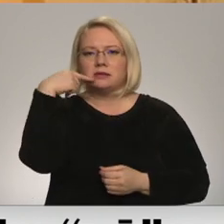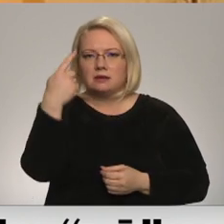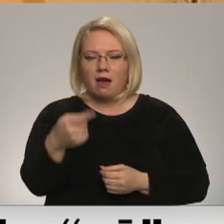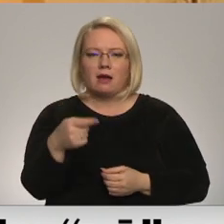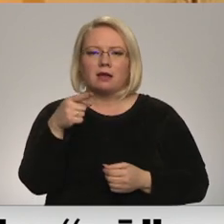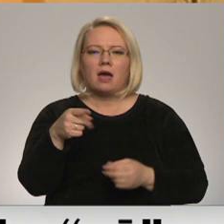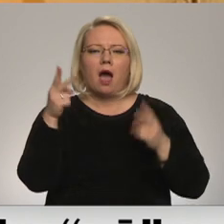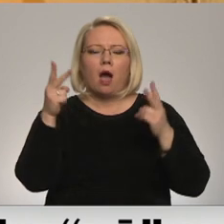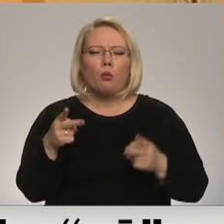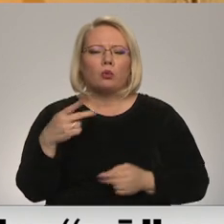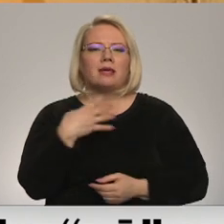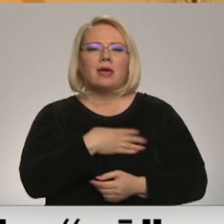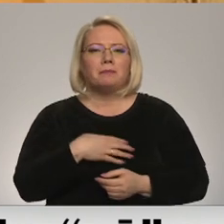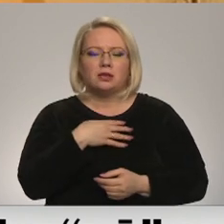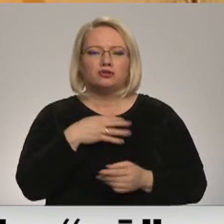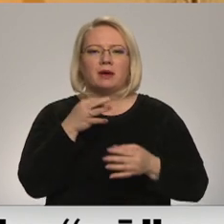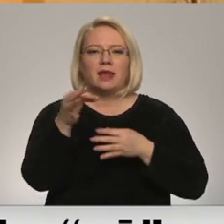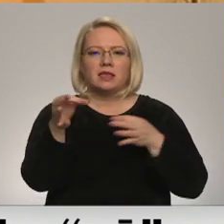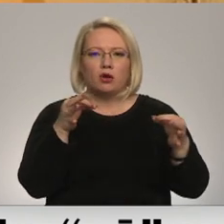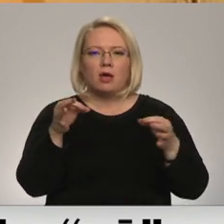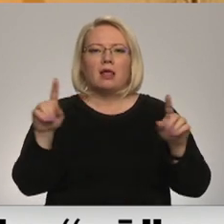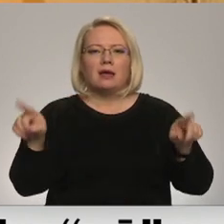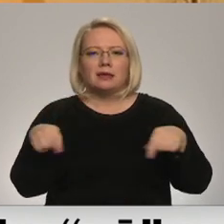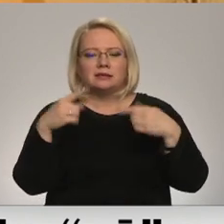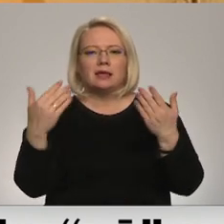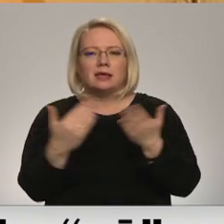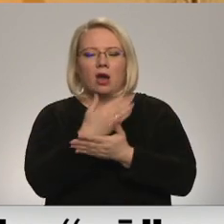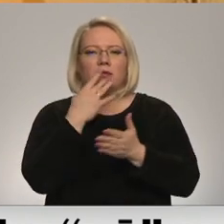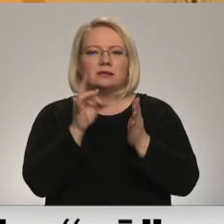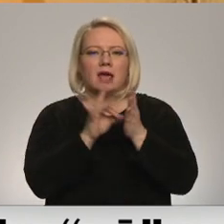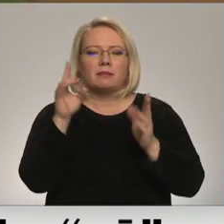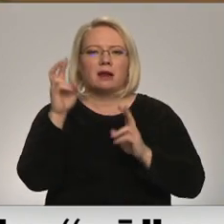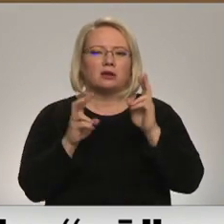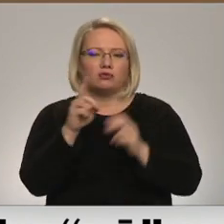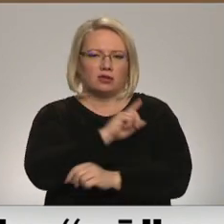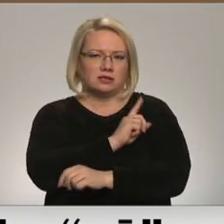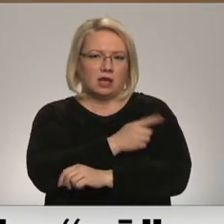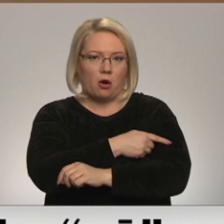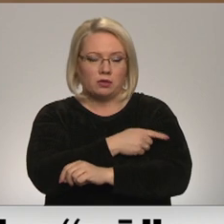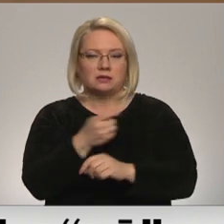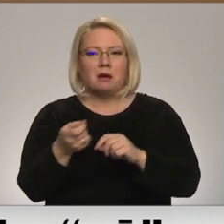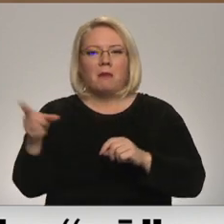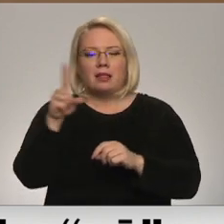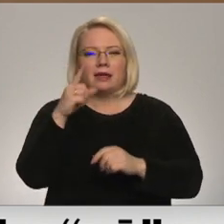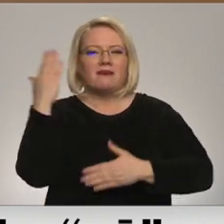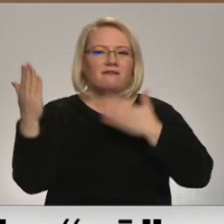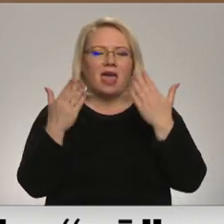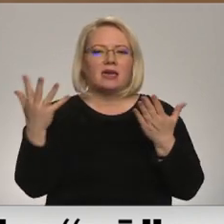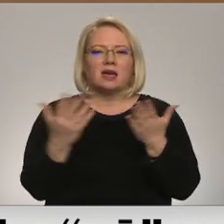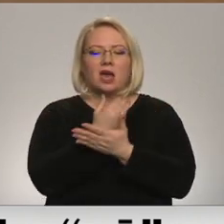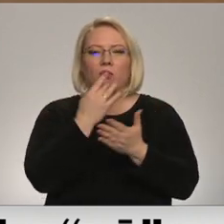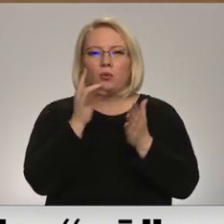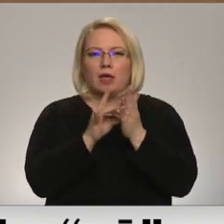akūto nepieciešamo reģionālu attīstīt jaunas enerģijas ražošanas jauris. Palielināt vēju iegūtu enerģiju,